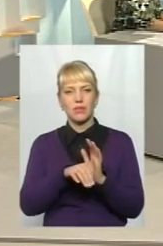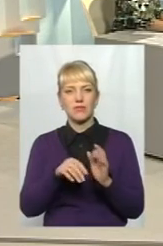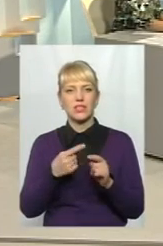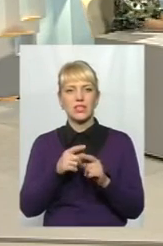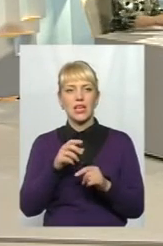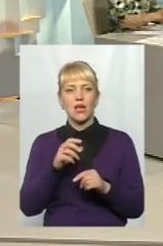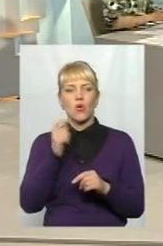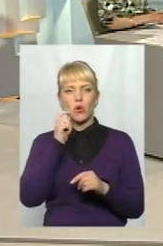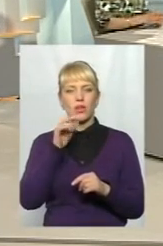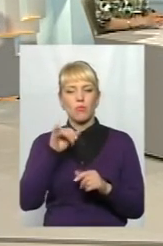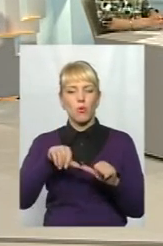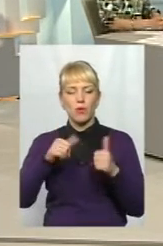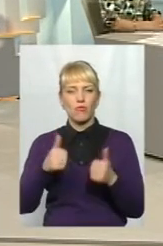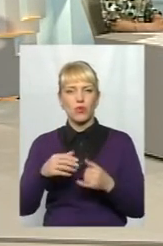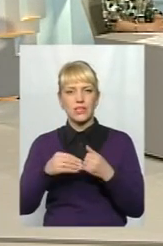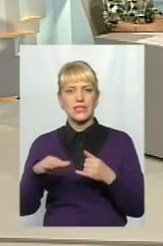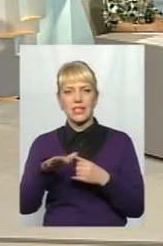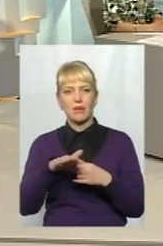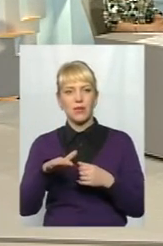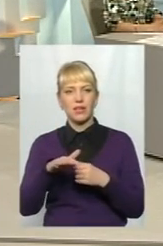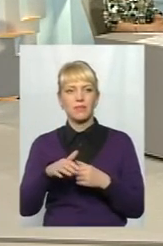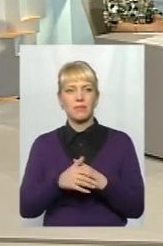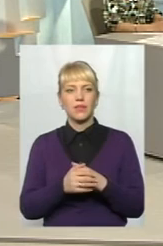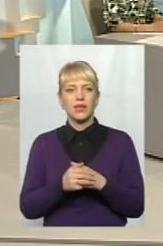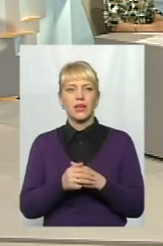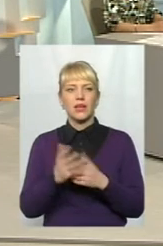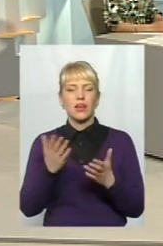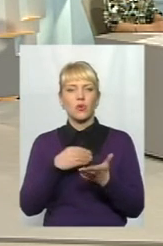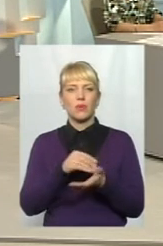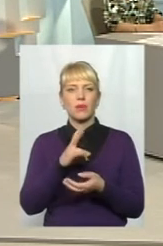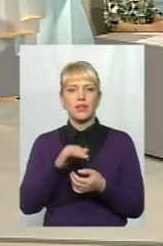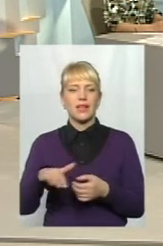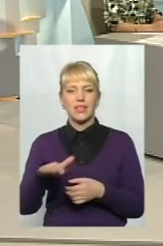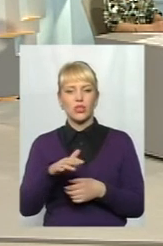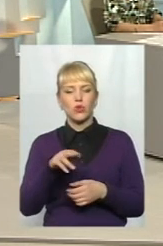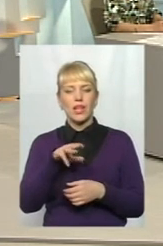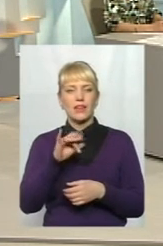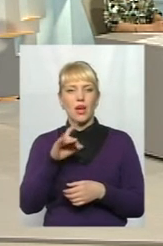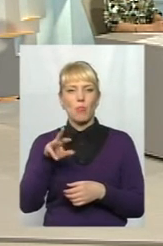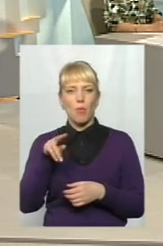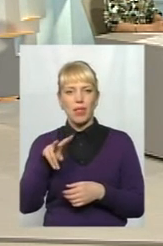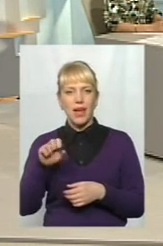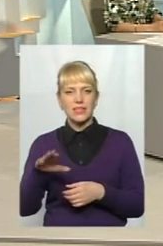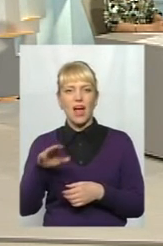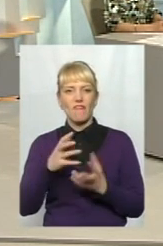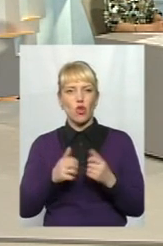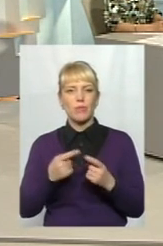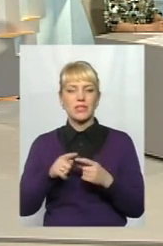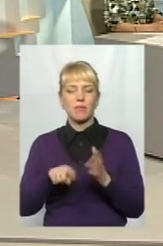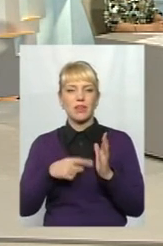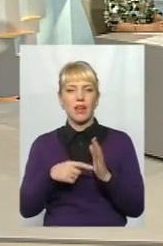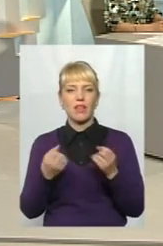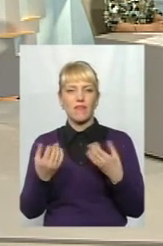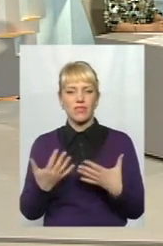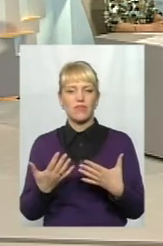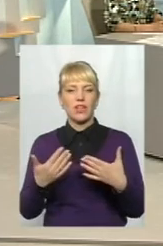переоформленій земельній ділянці, яку вони придбали на території термопласт-автомату. Сьогодні це питання фактично вирішене, і